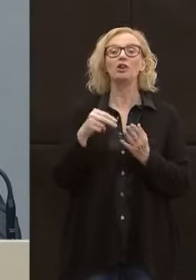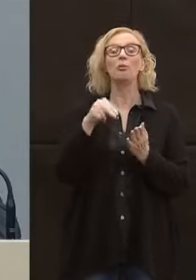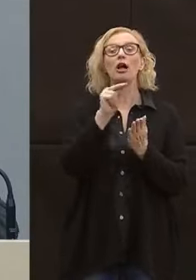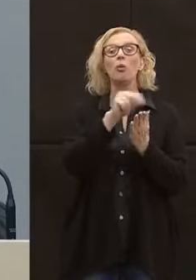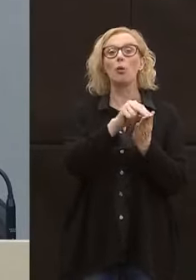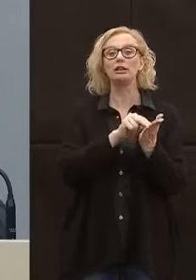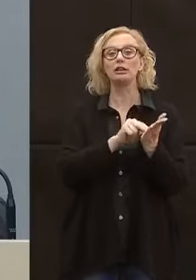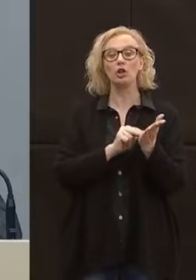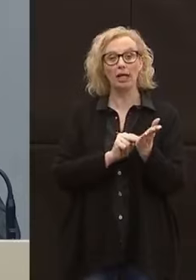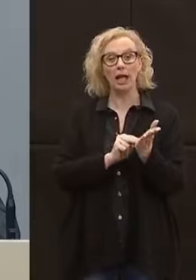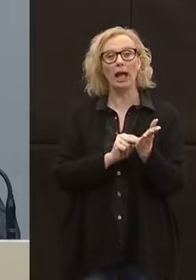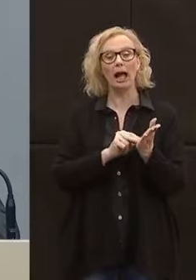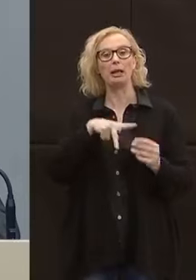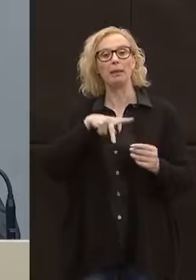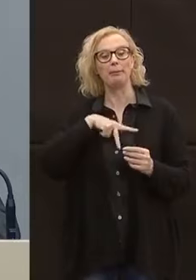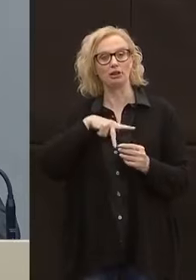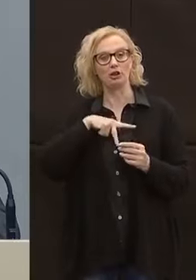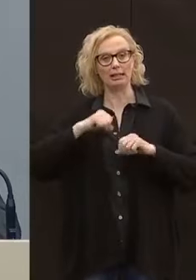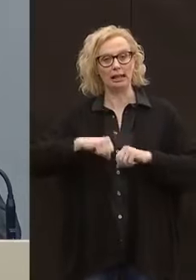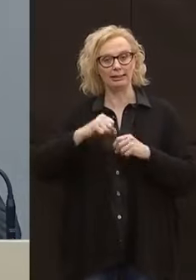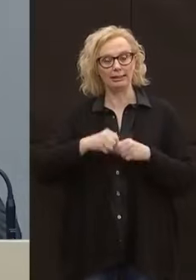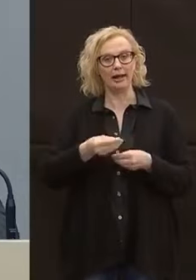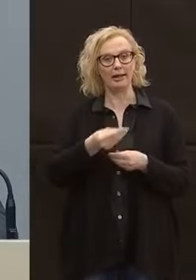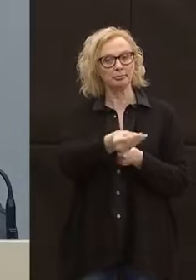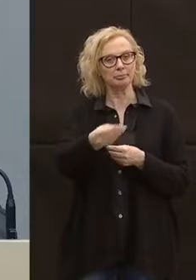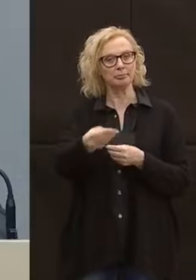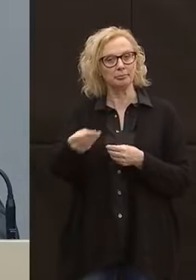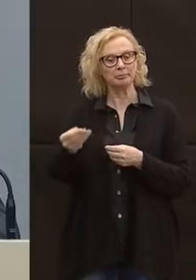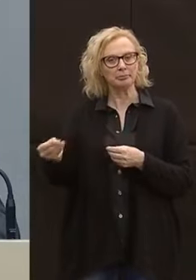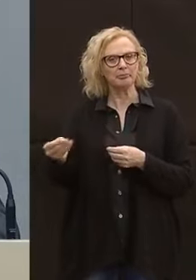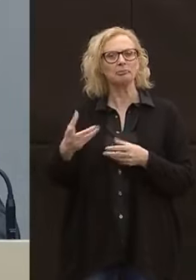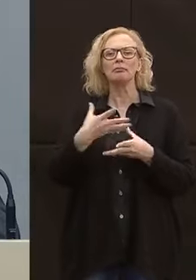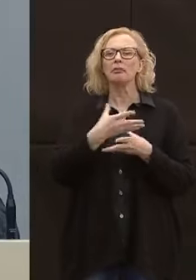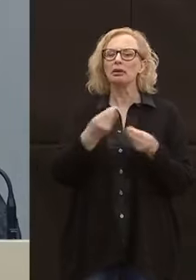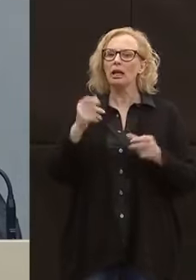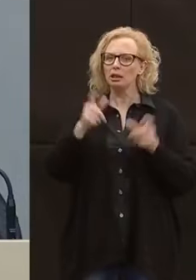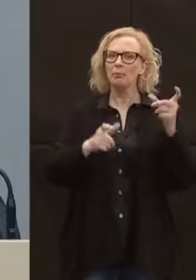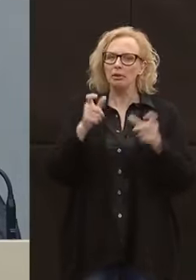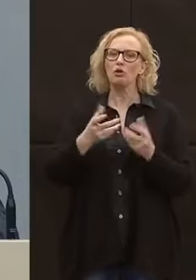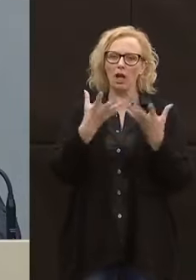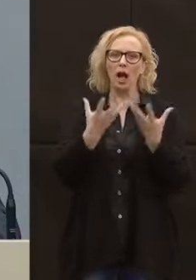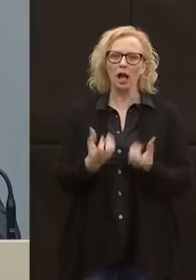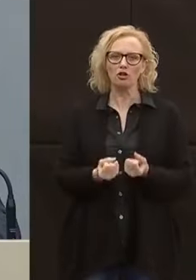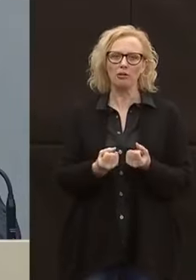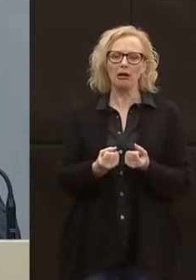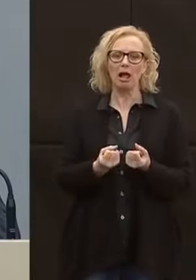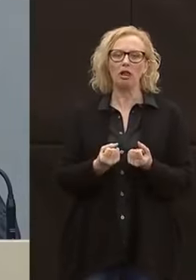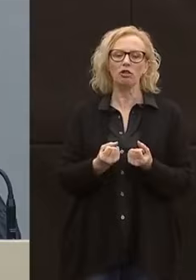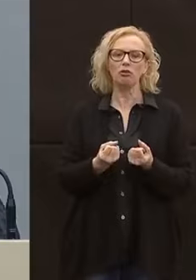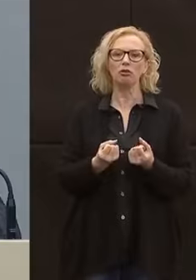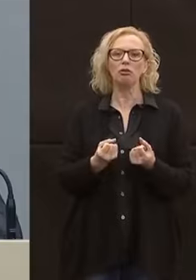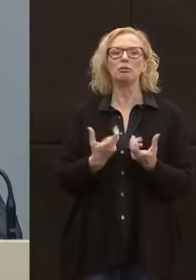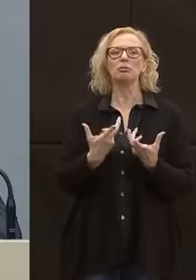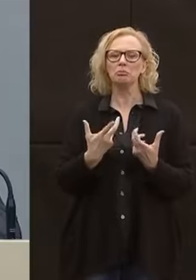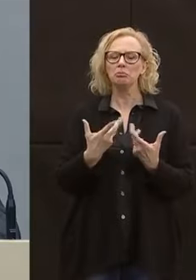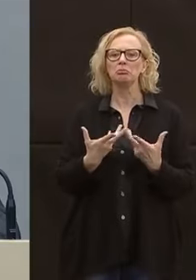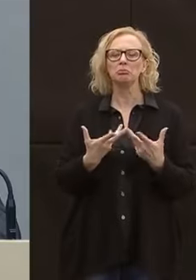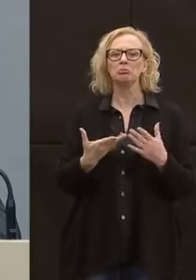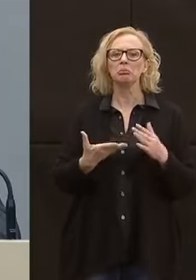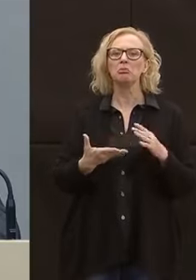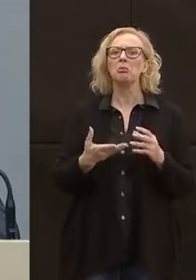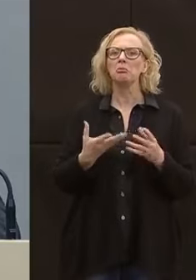personali sanitari a tutta la popolazione. C'è stata un'adesione fortissima, una forte